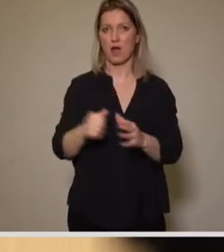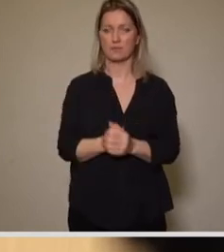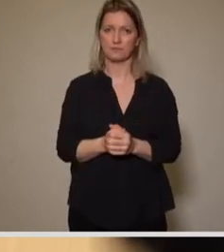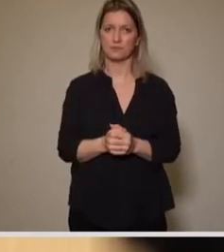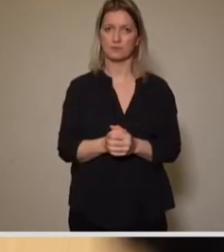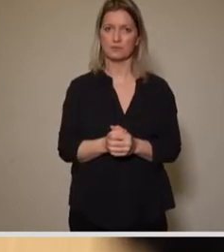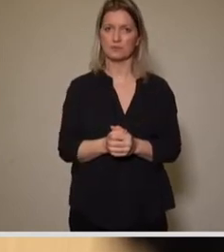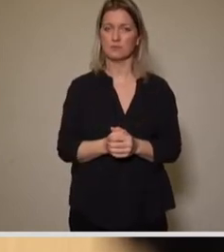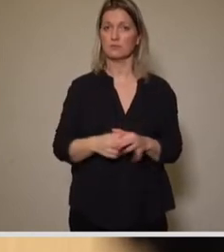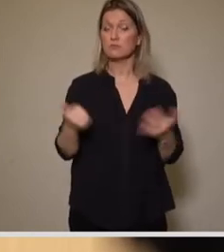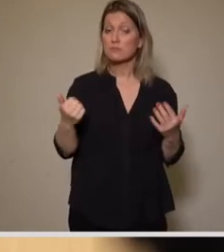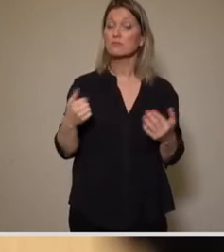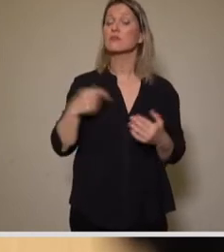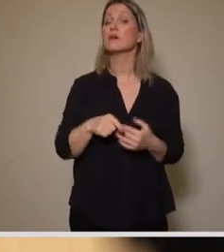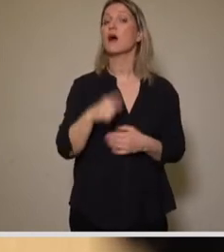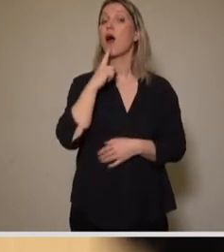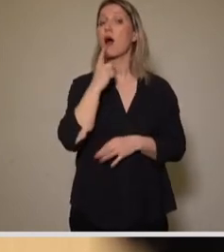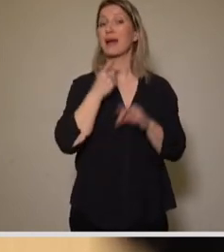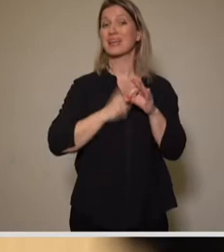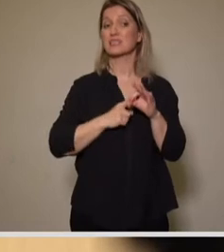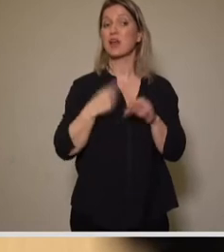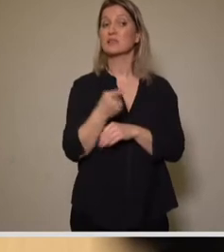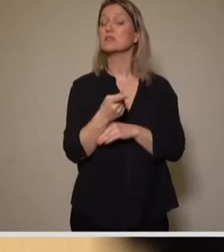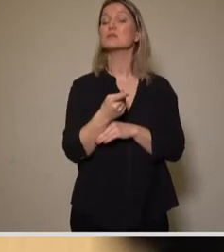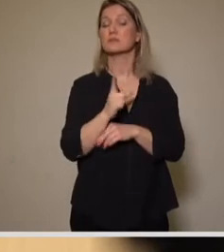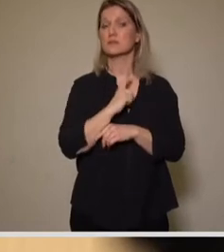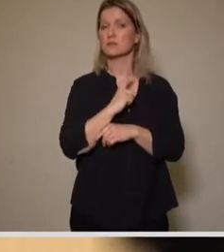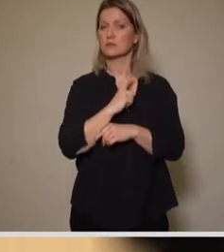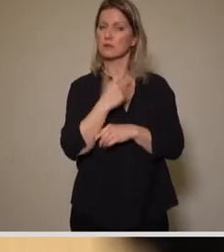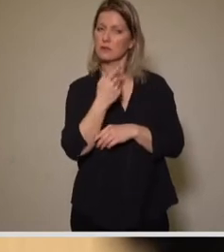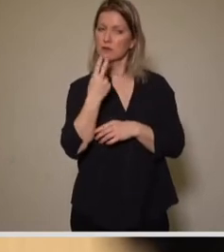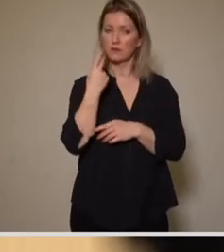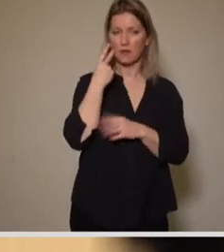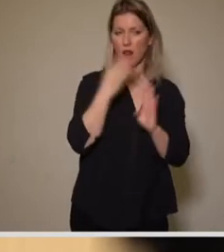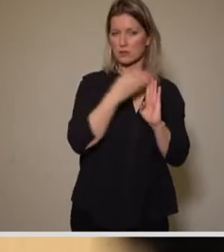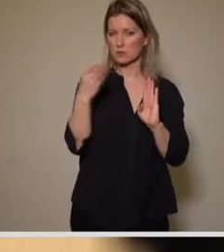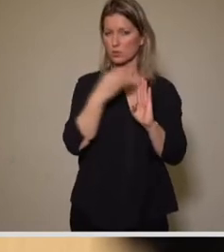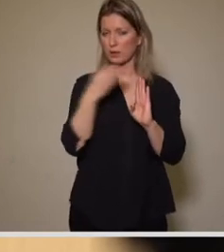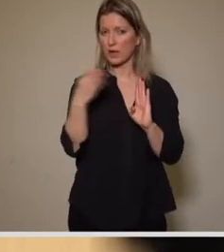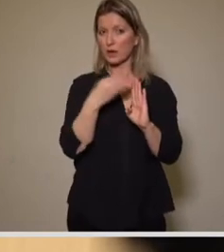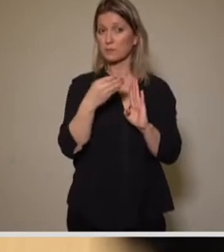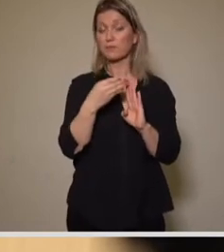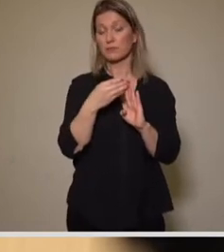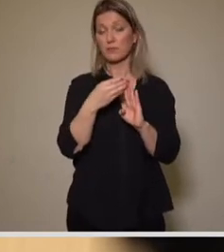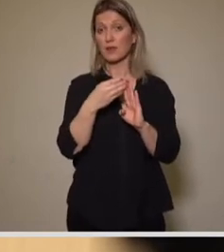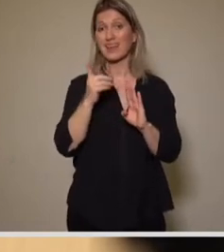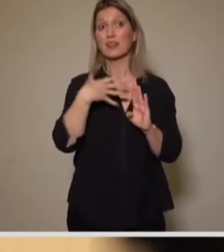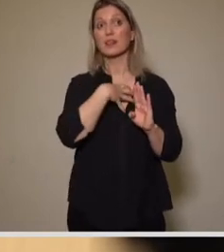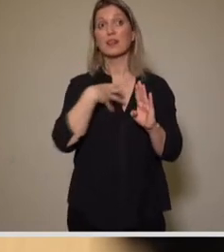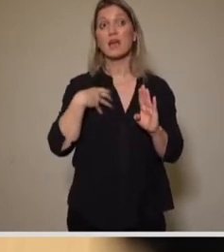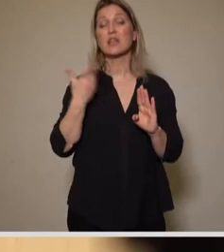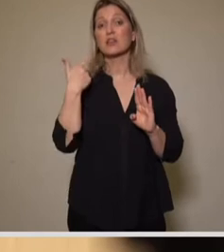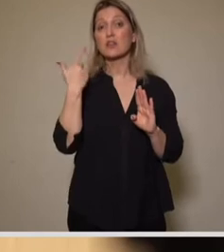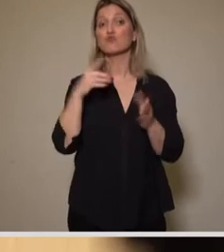relevanten Altersgruppe war jedoch auch schon vor Öffnung von Kitas und Schulen in Dresden